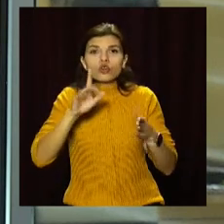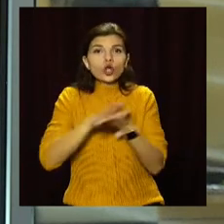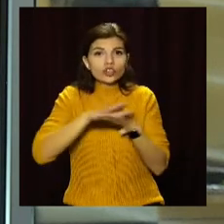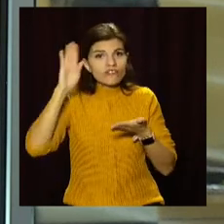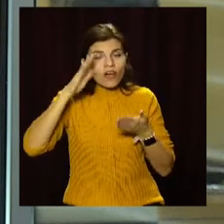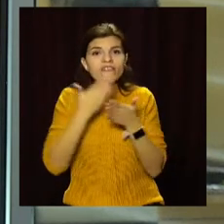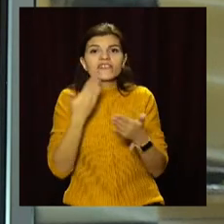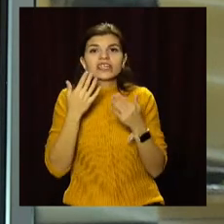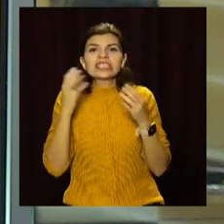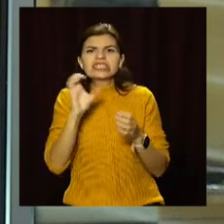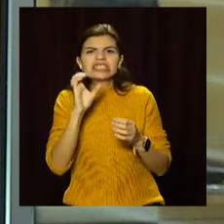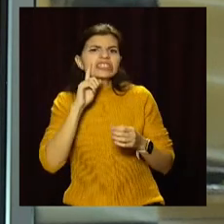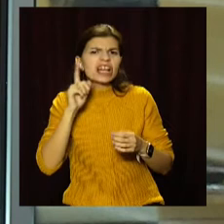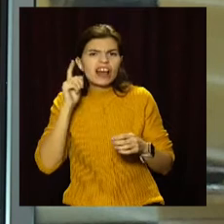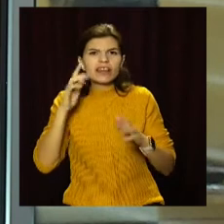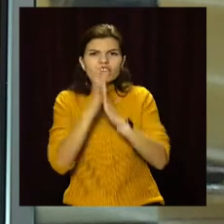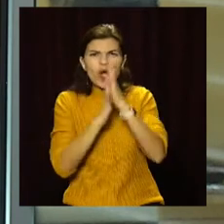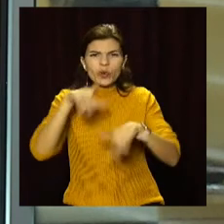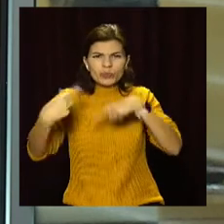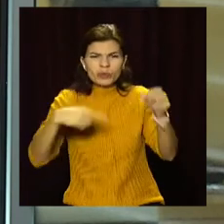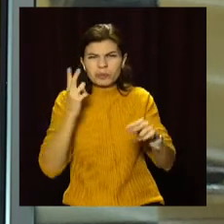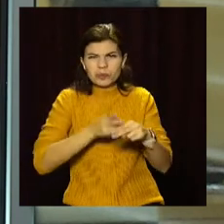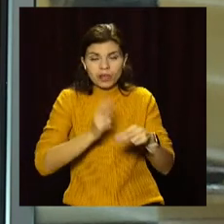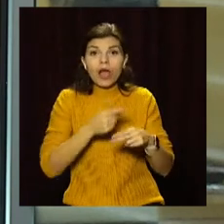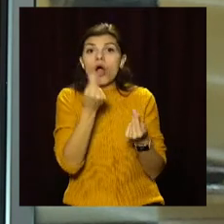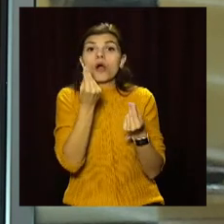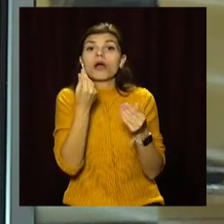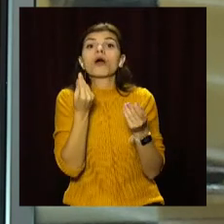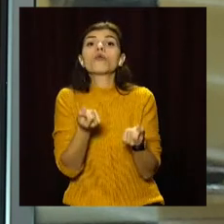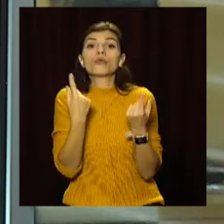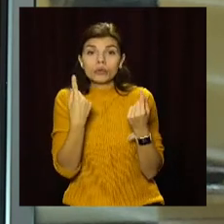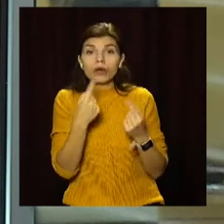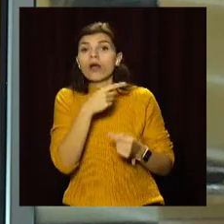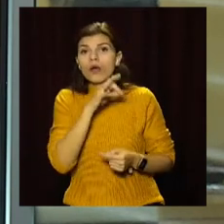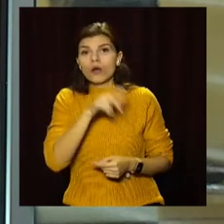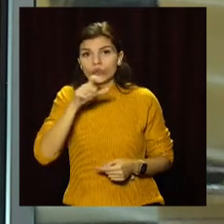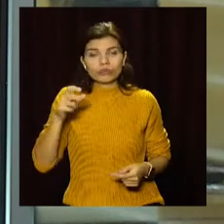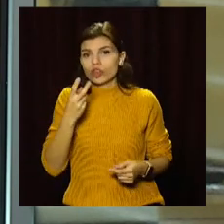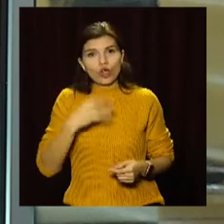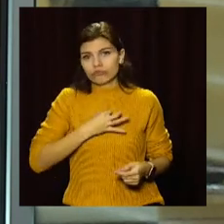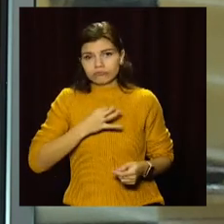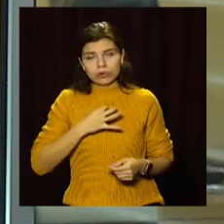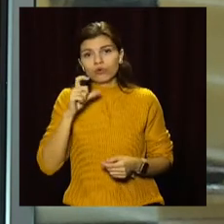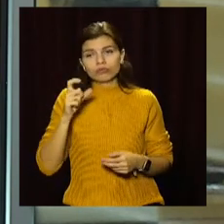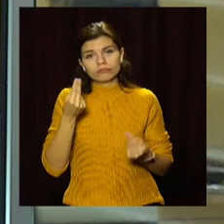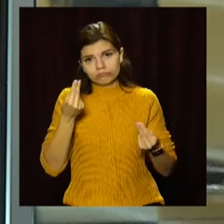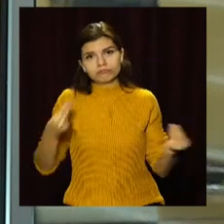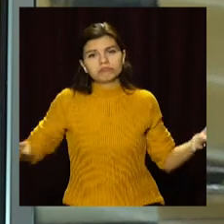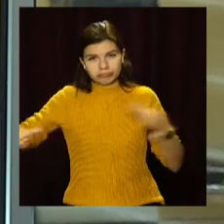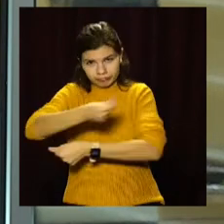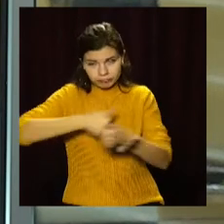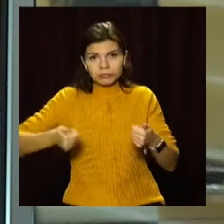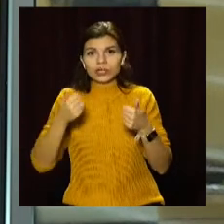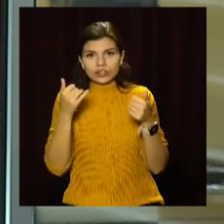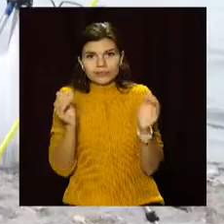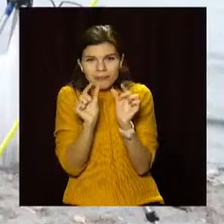шкідливих синьо-зелених водоростей. Гроші для цієї доброї справи зібрали небайдужі городяни. Подробиці – далі у сюжеті.